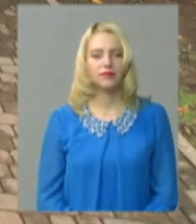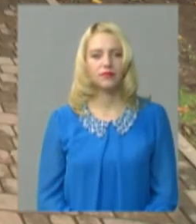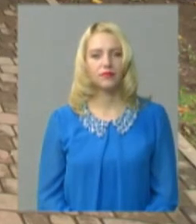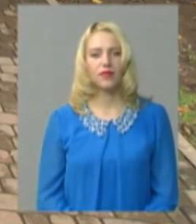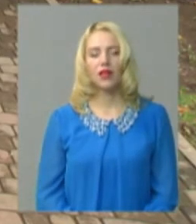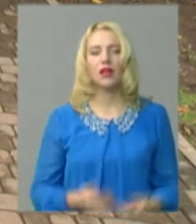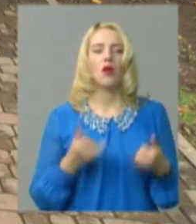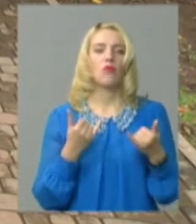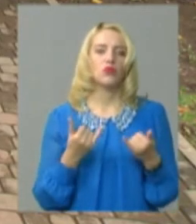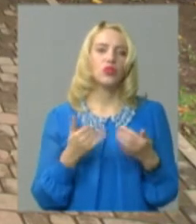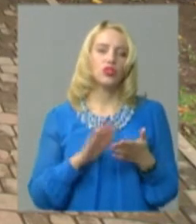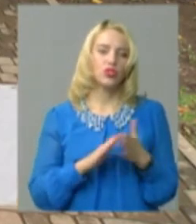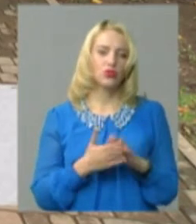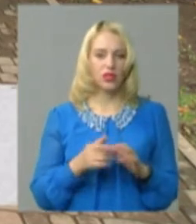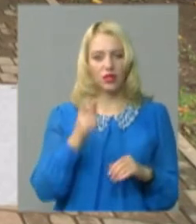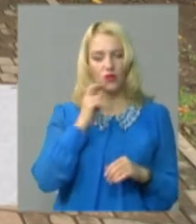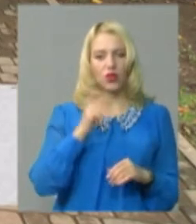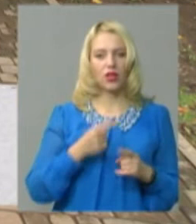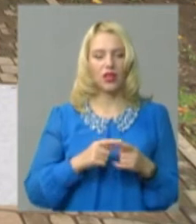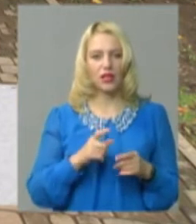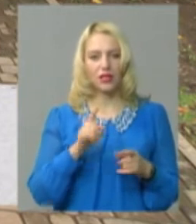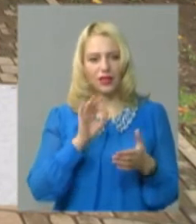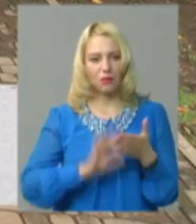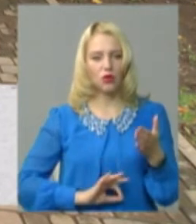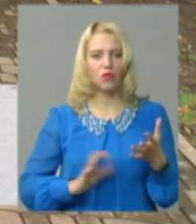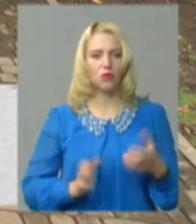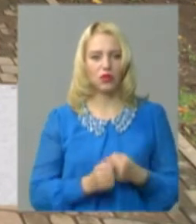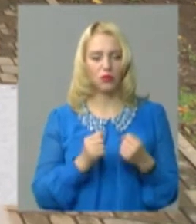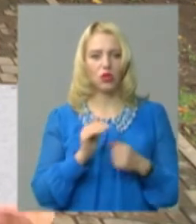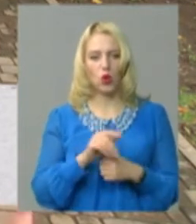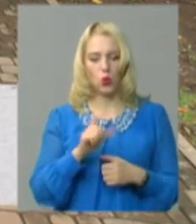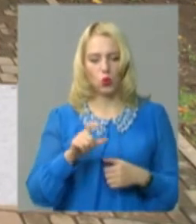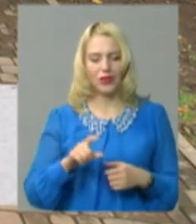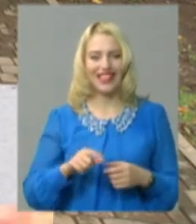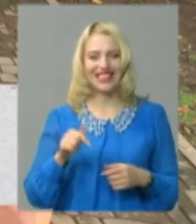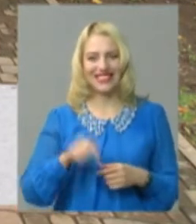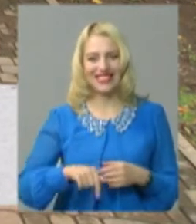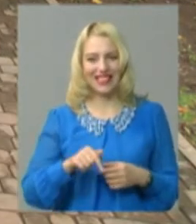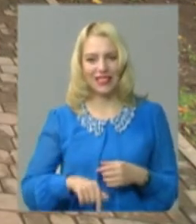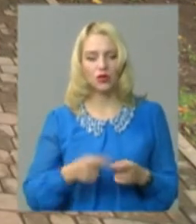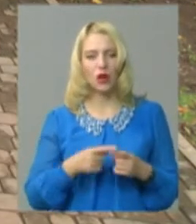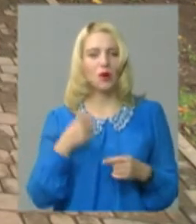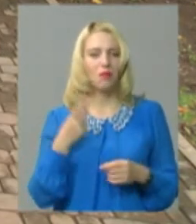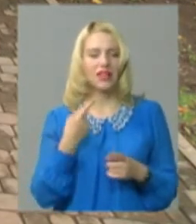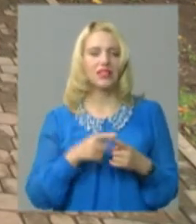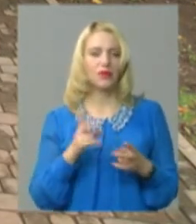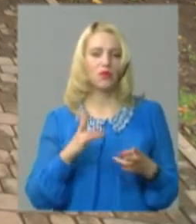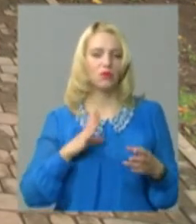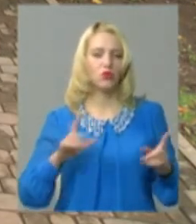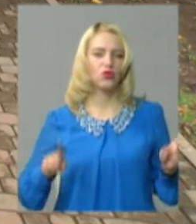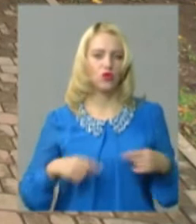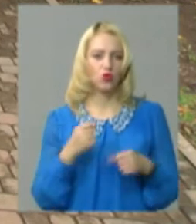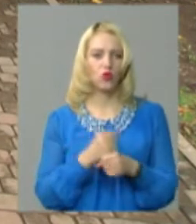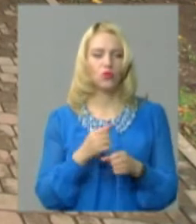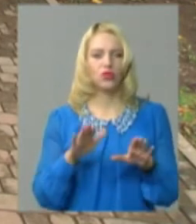При сьогоднішній ситуації в країні терміново підтримати людей знизу. Тобто першим, це мають бути створені робочі